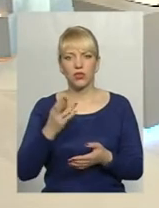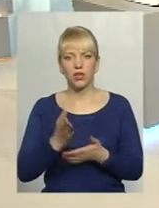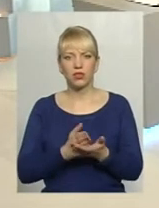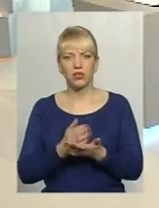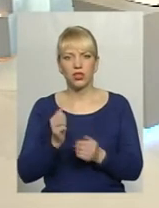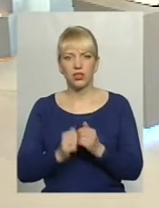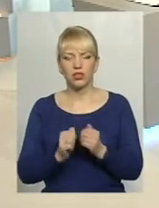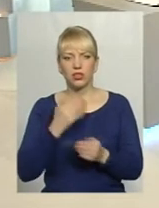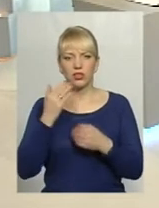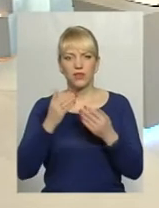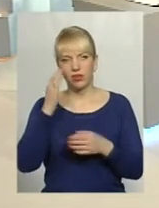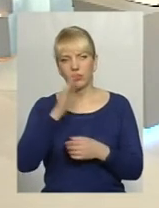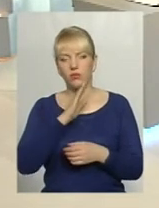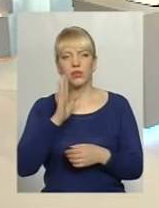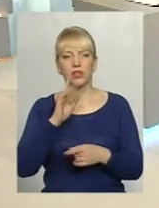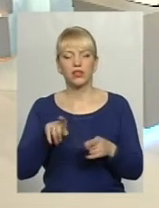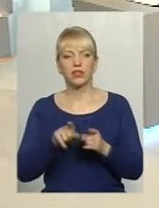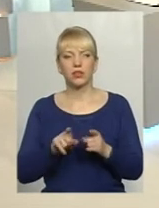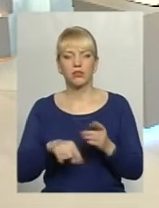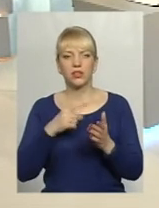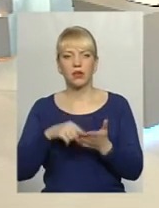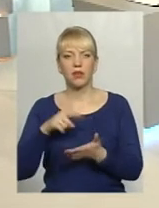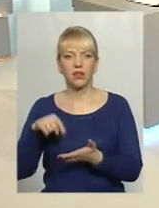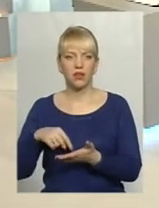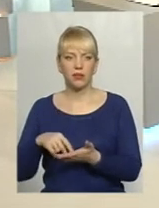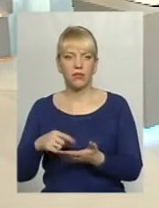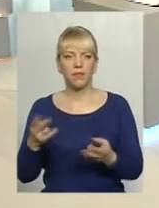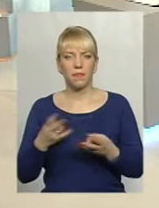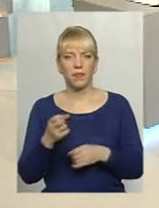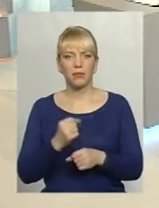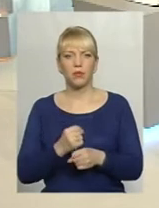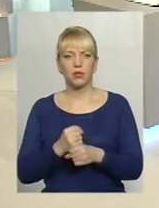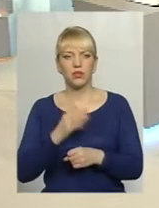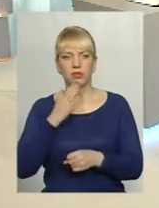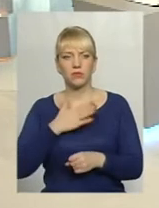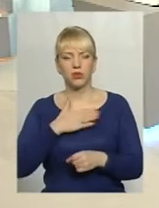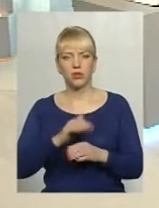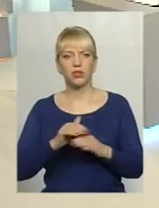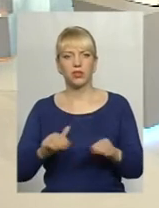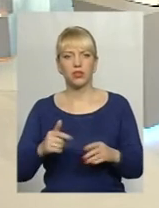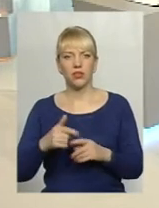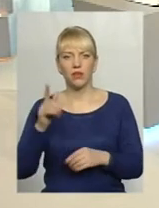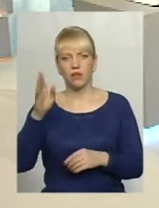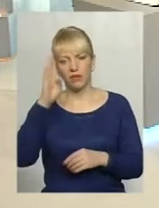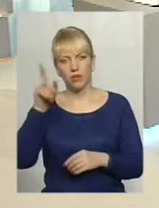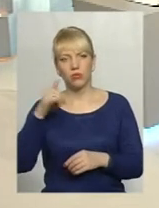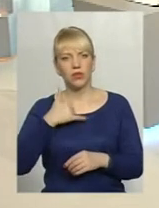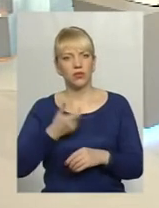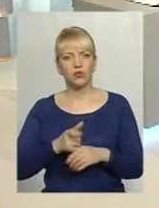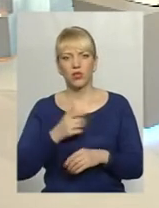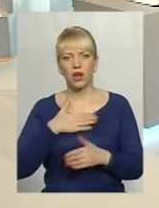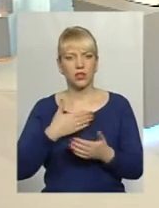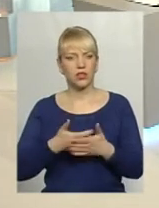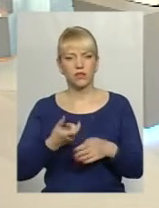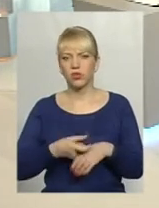частіше звертатися батьки існулася з такими запитаннями, от, треба попрацювати з моєю дитиною. Він в мене дуже активний, він в мене